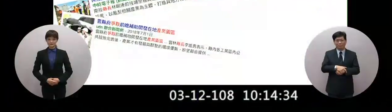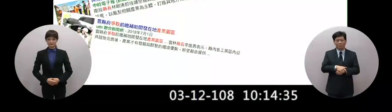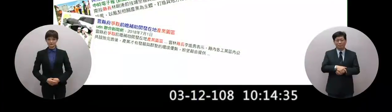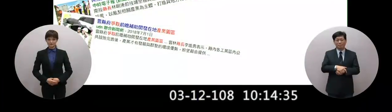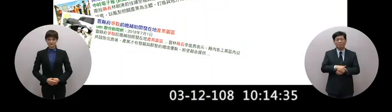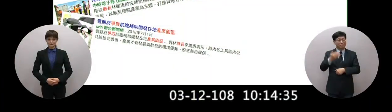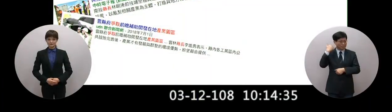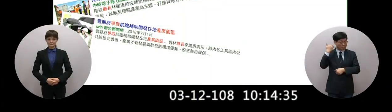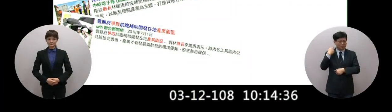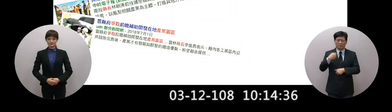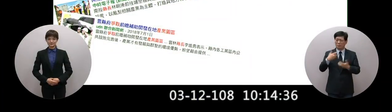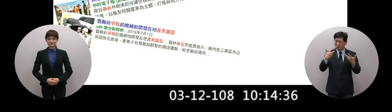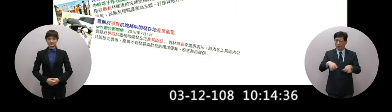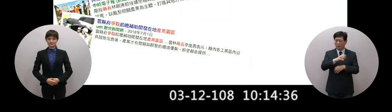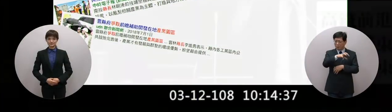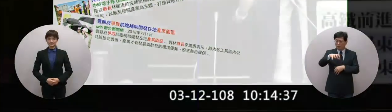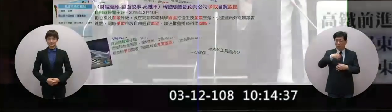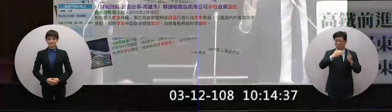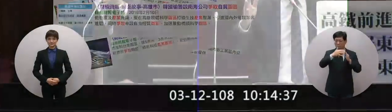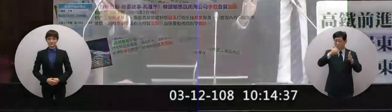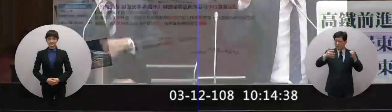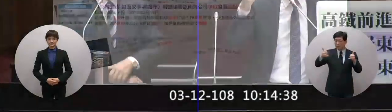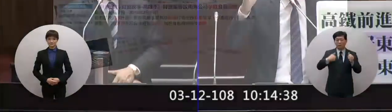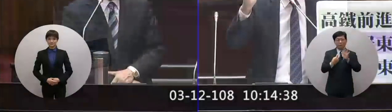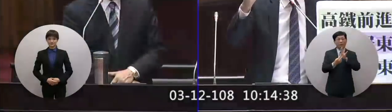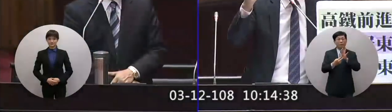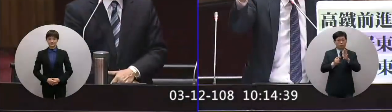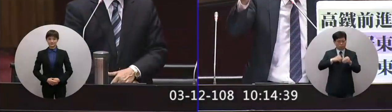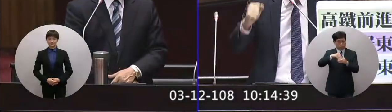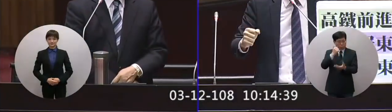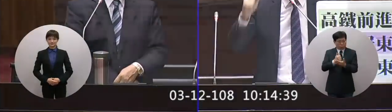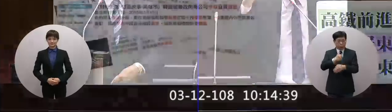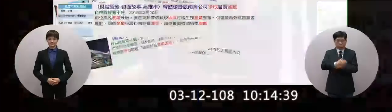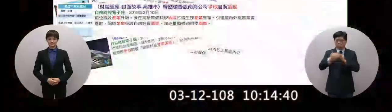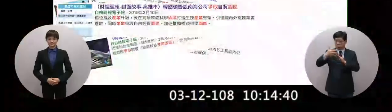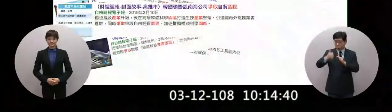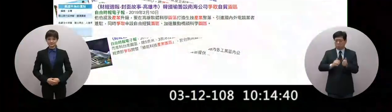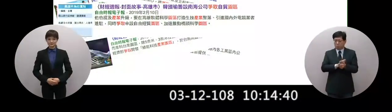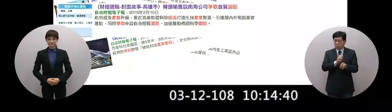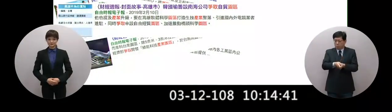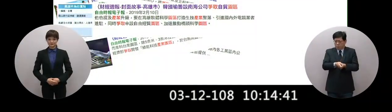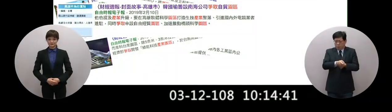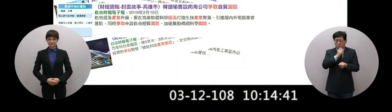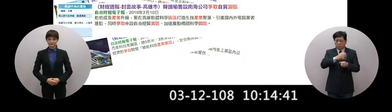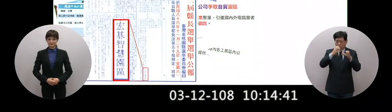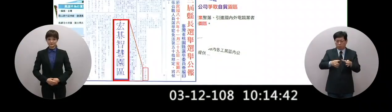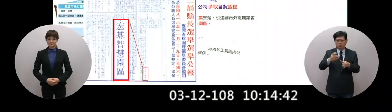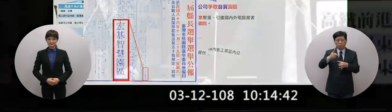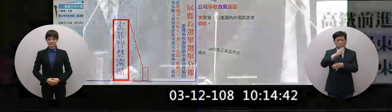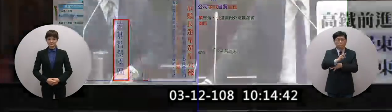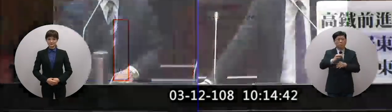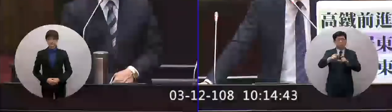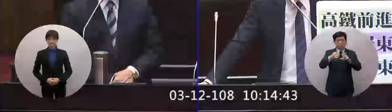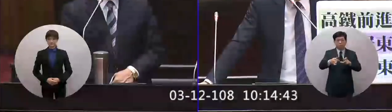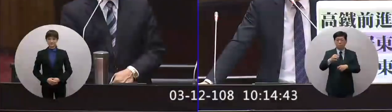其實過去啊我們很多地方首長都說他當選了縣市長要幫地方爭取科學園區為什麼